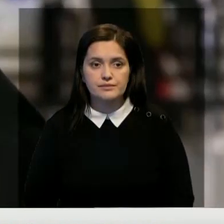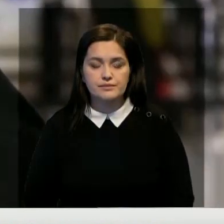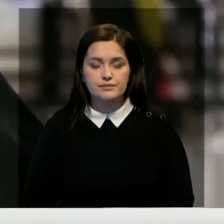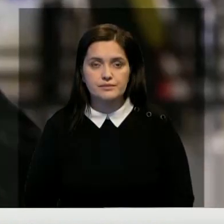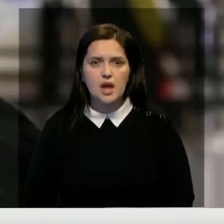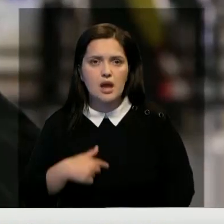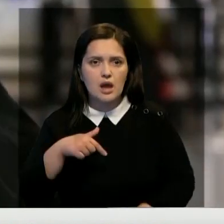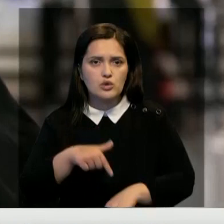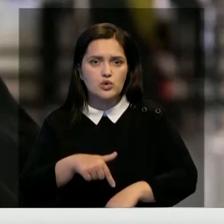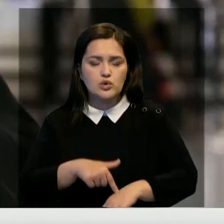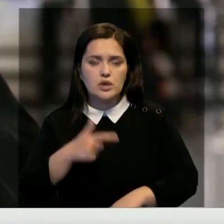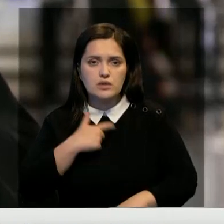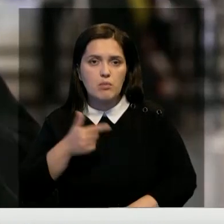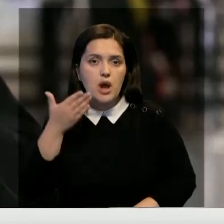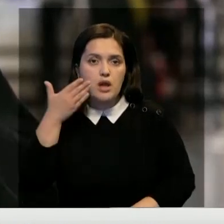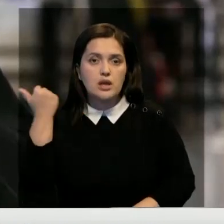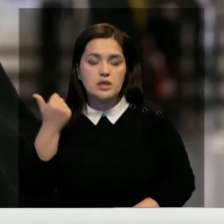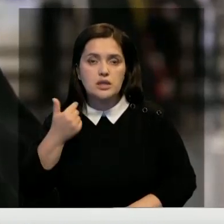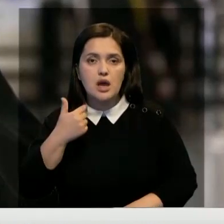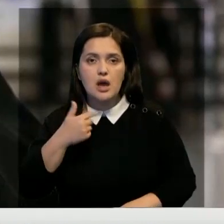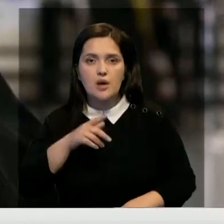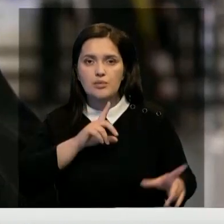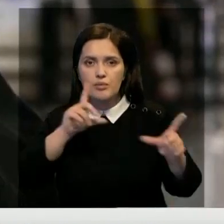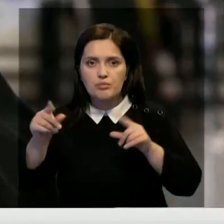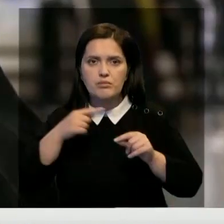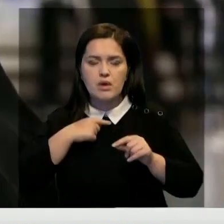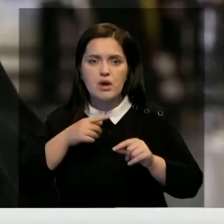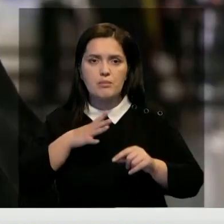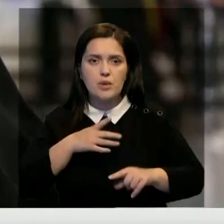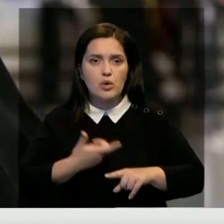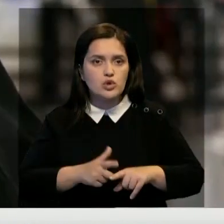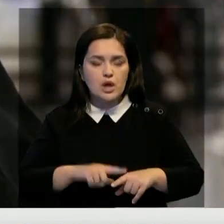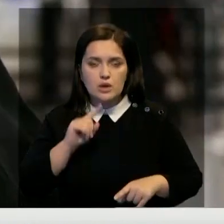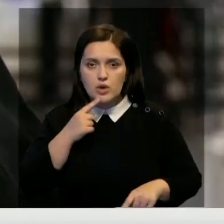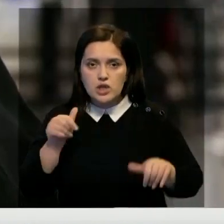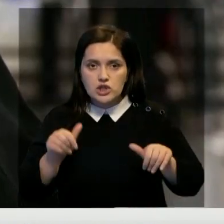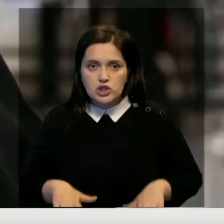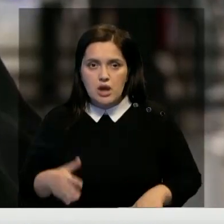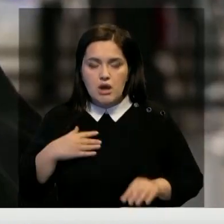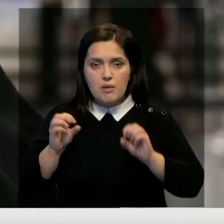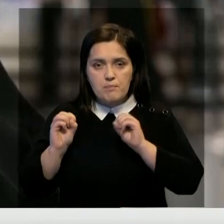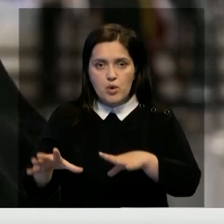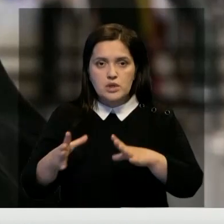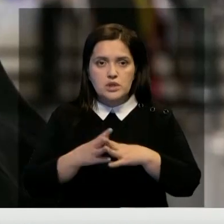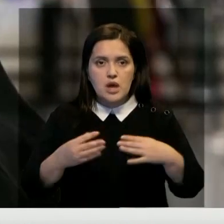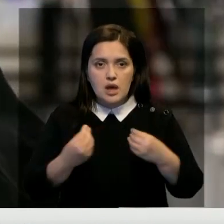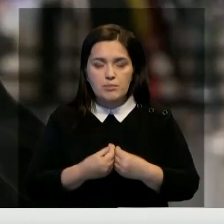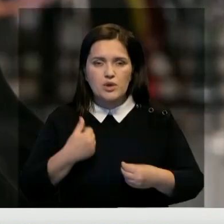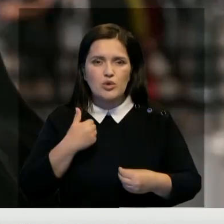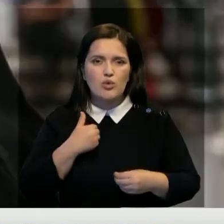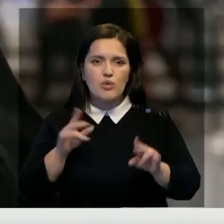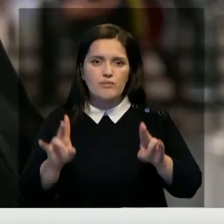Я чувствую себя немного легче. Перед вылетом мне пришлось принять очень трудное решение и оставить семью. Я бы хотела остаться